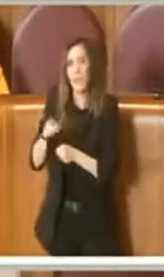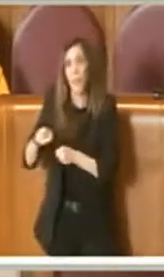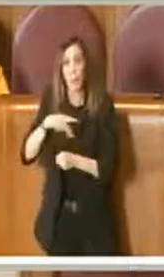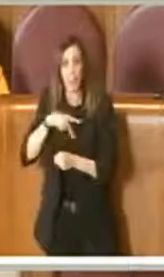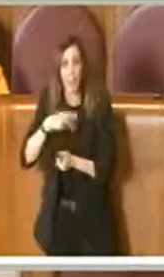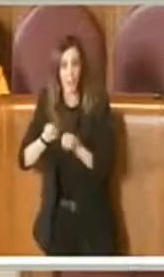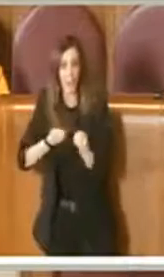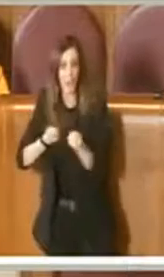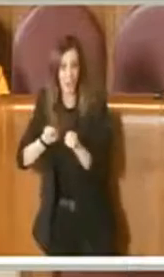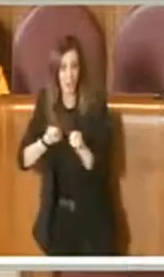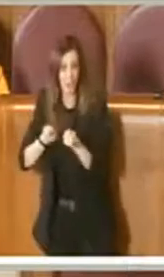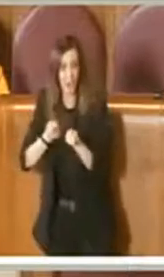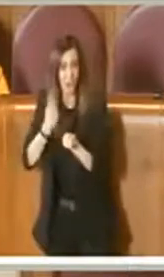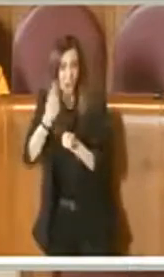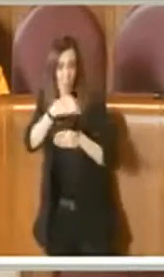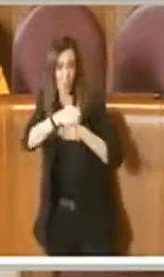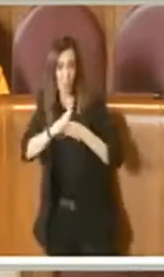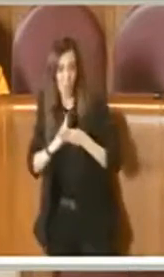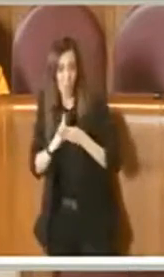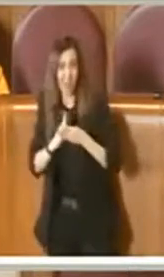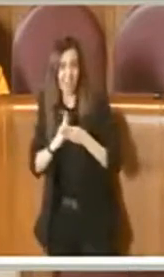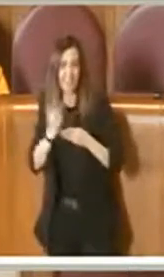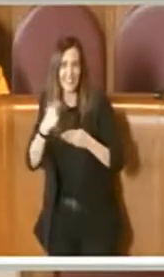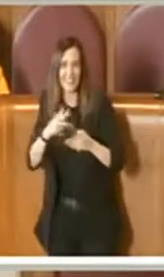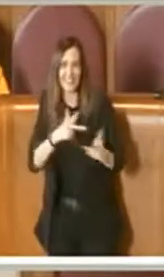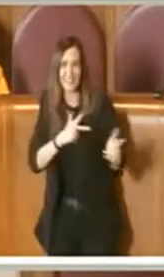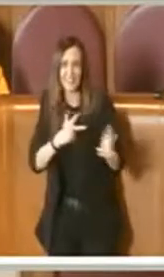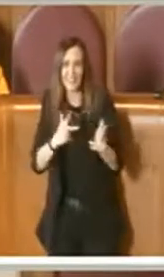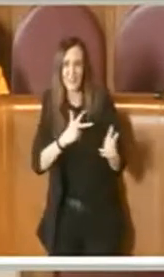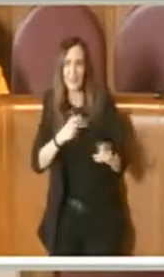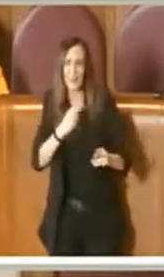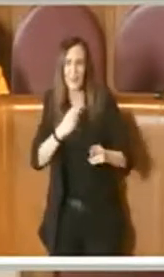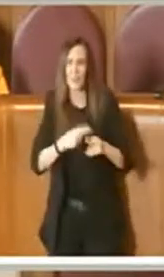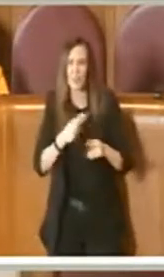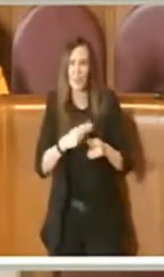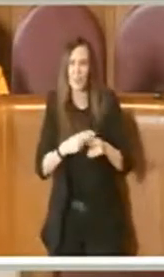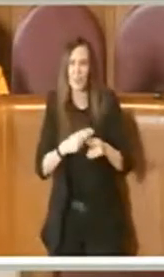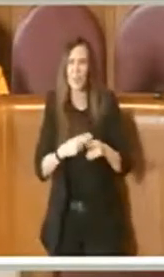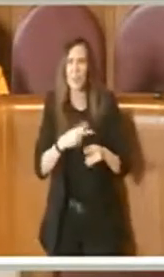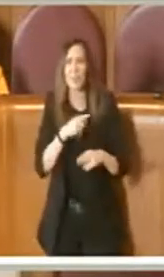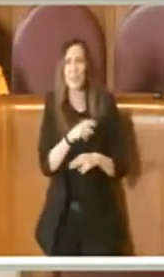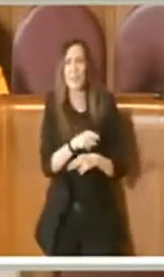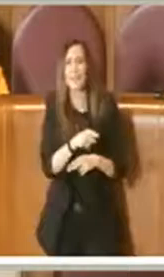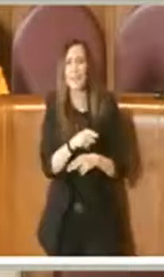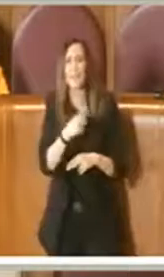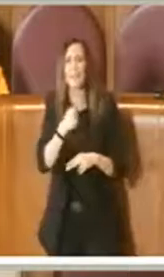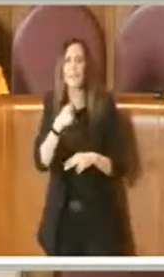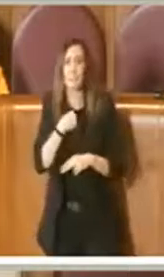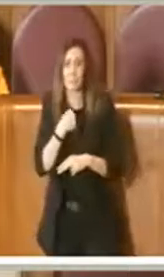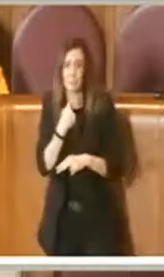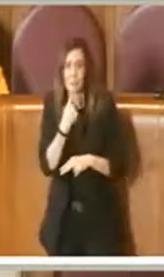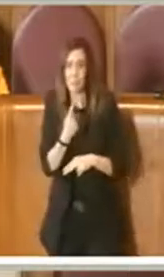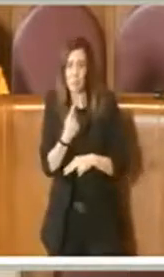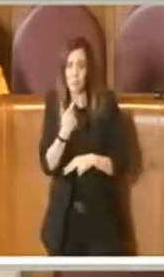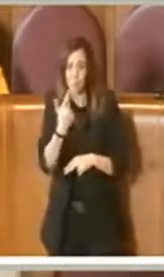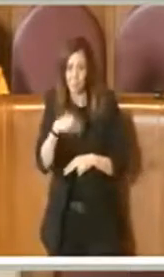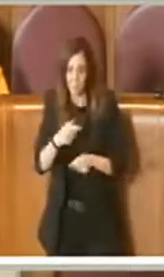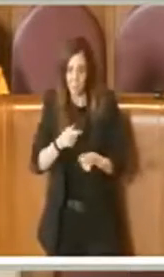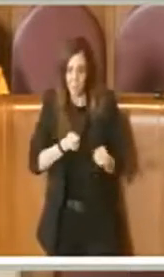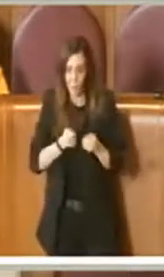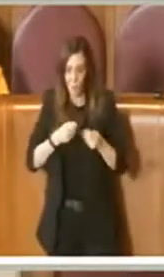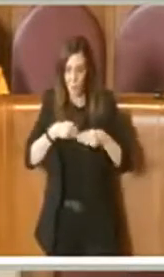del trasporto romano. Devo dire che quando noi siamo arrivati a governare questa